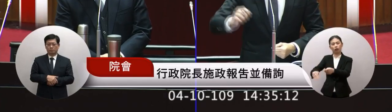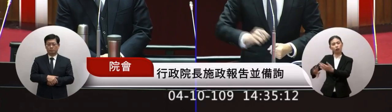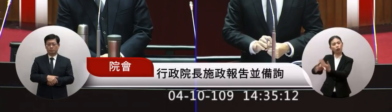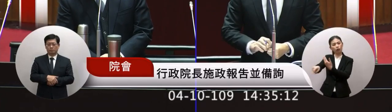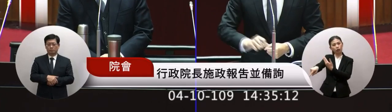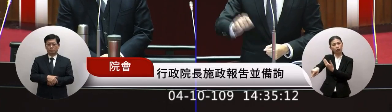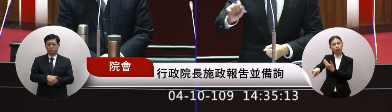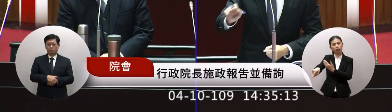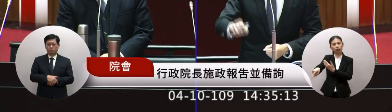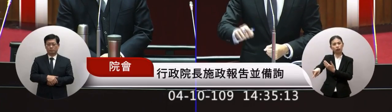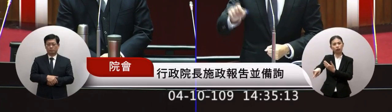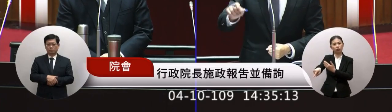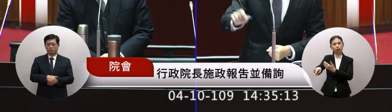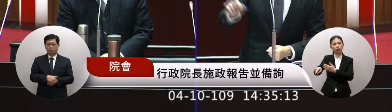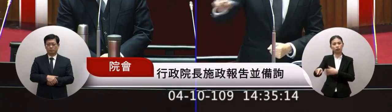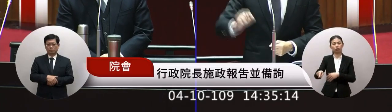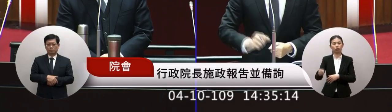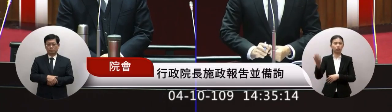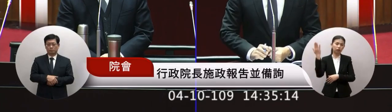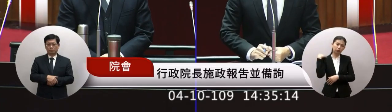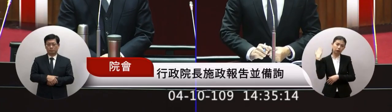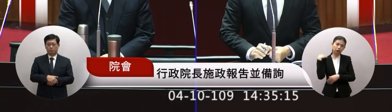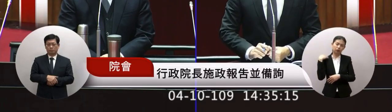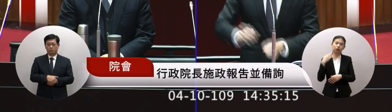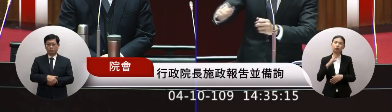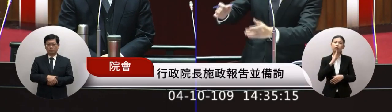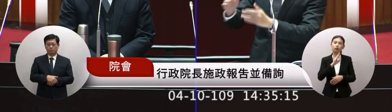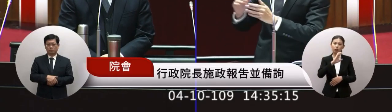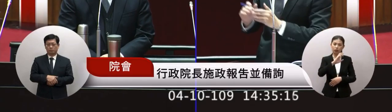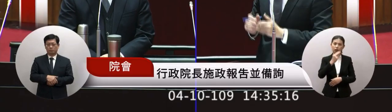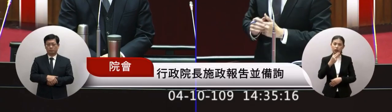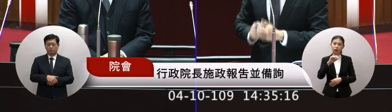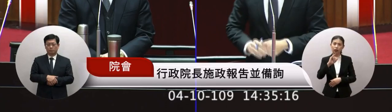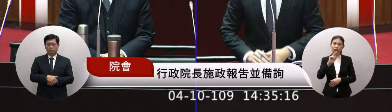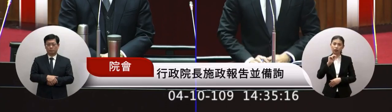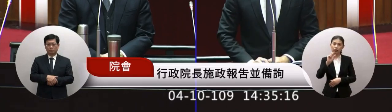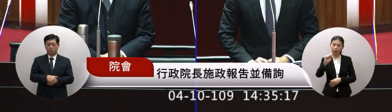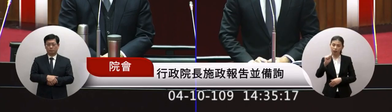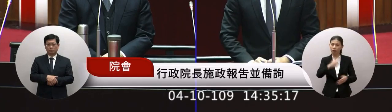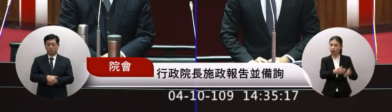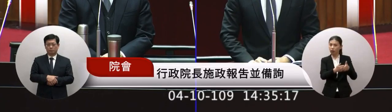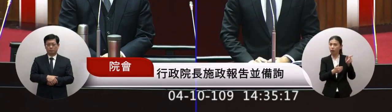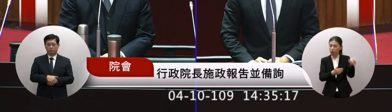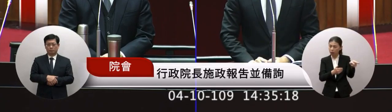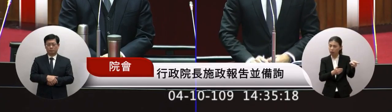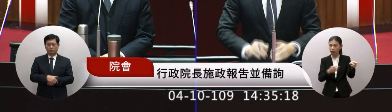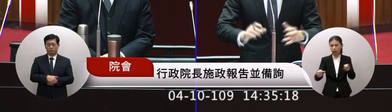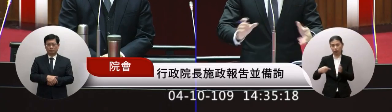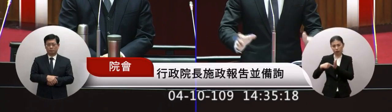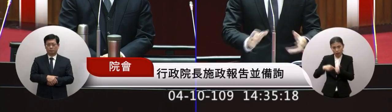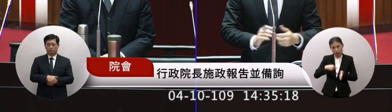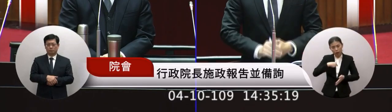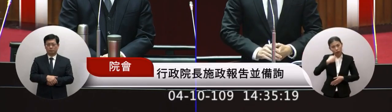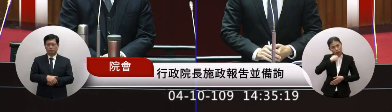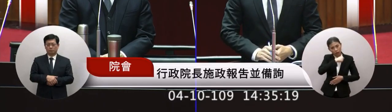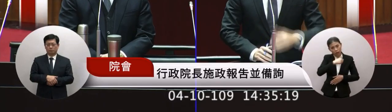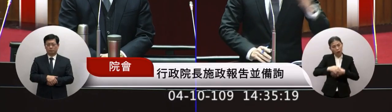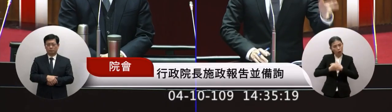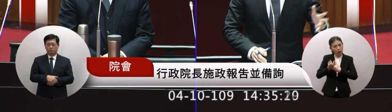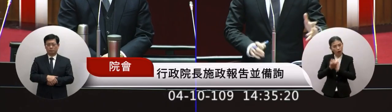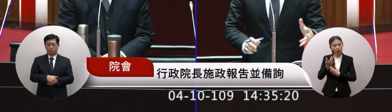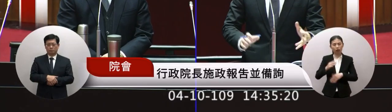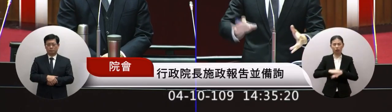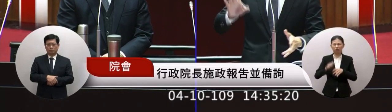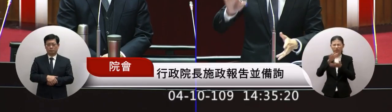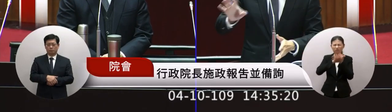但是有這個祖民說他過去是China這樣他還可以來申請說我們的教民我覺得這就是南作